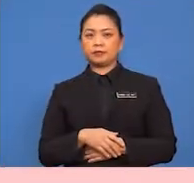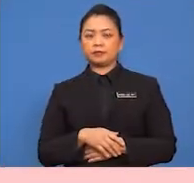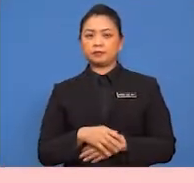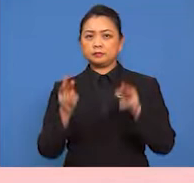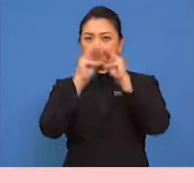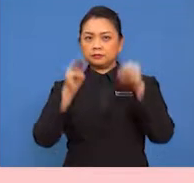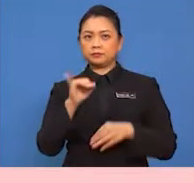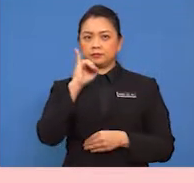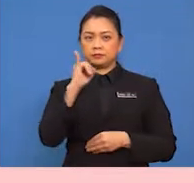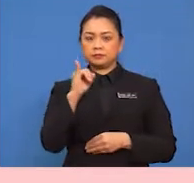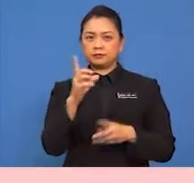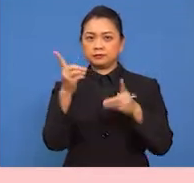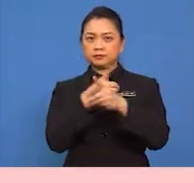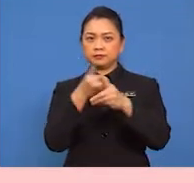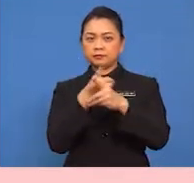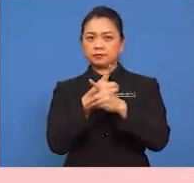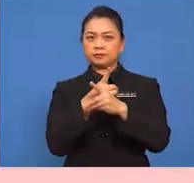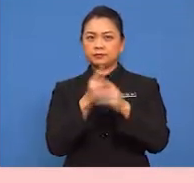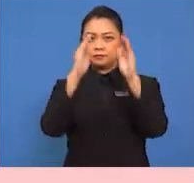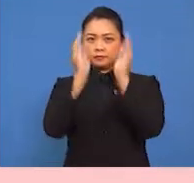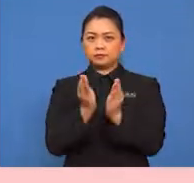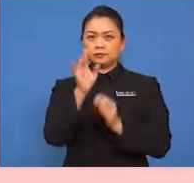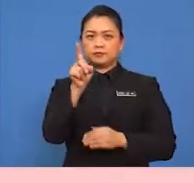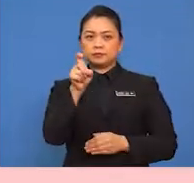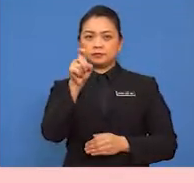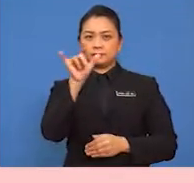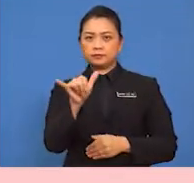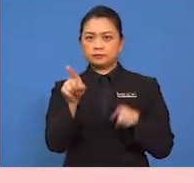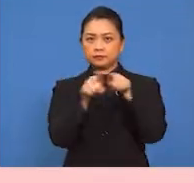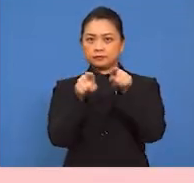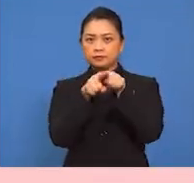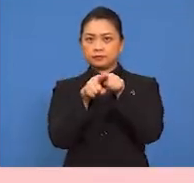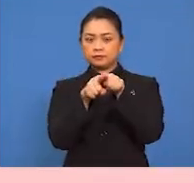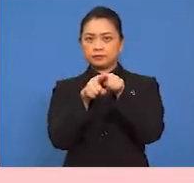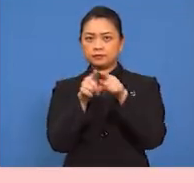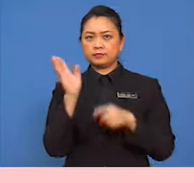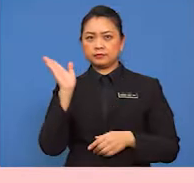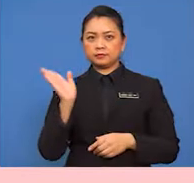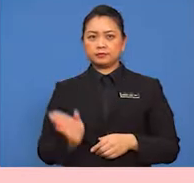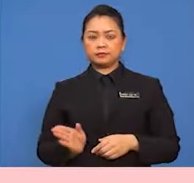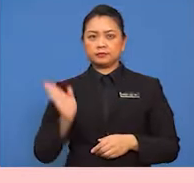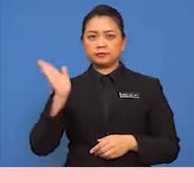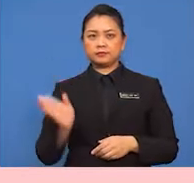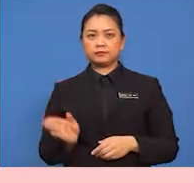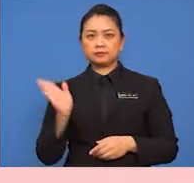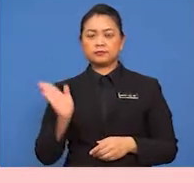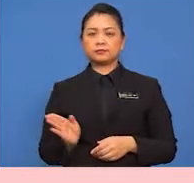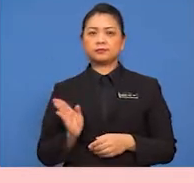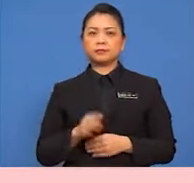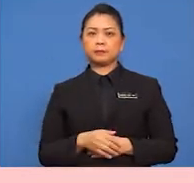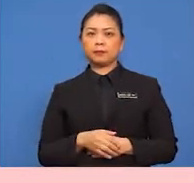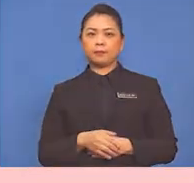darap matriks laju X, Y sama dengan 1 per 4